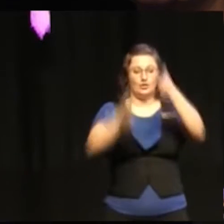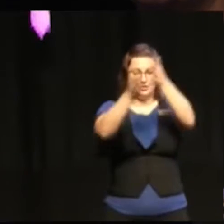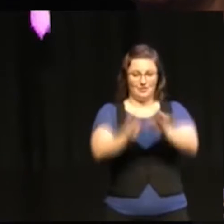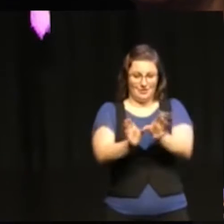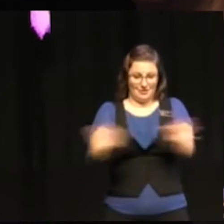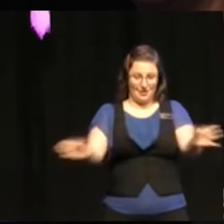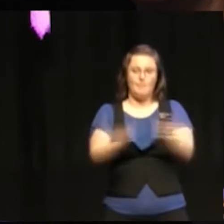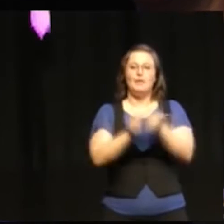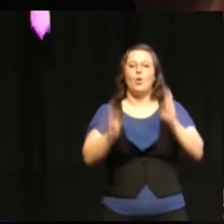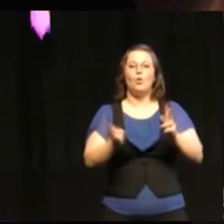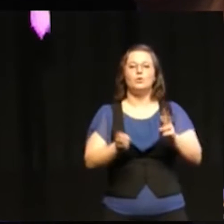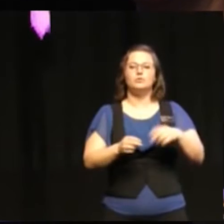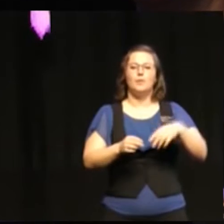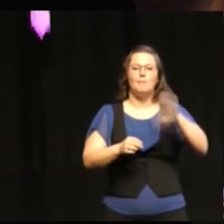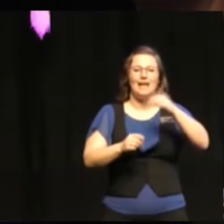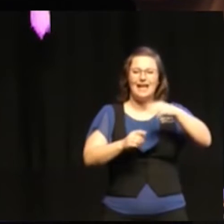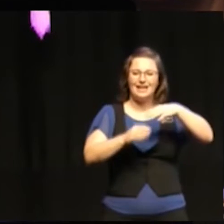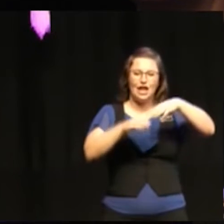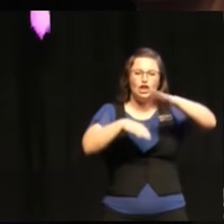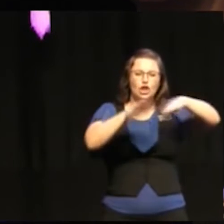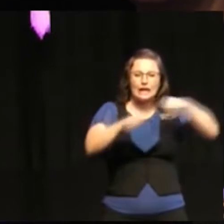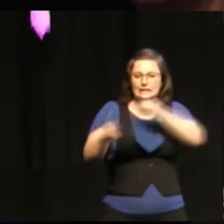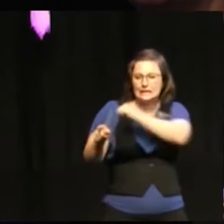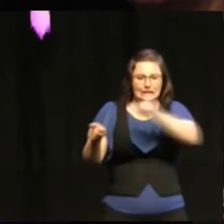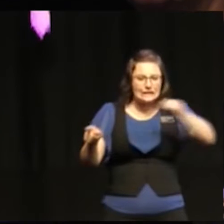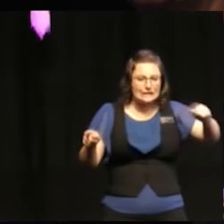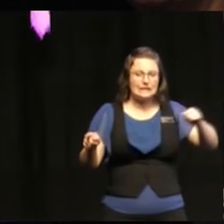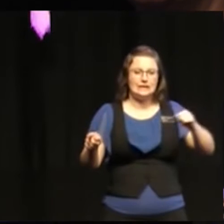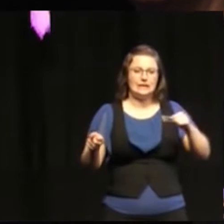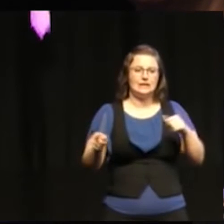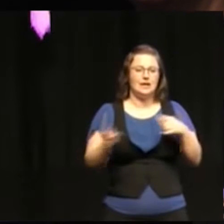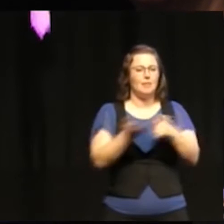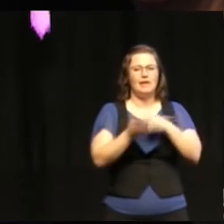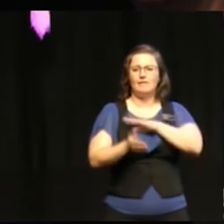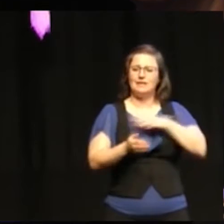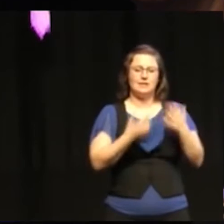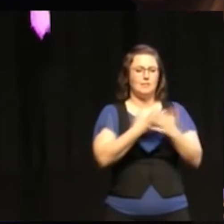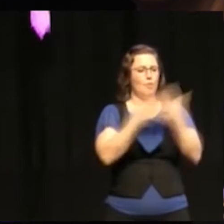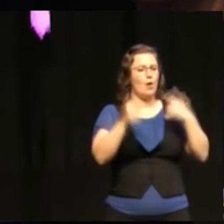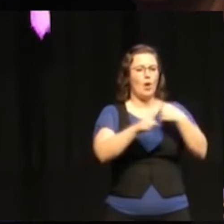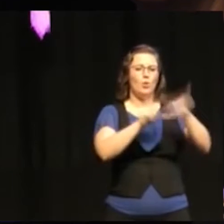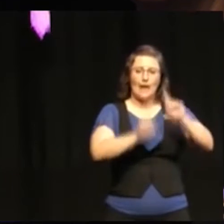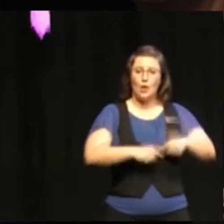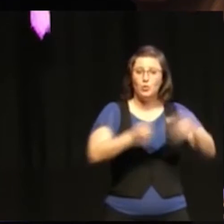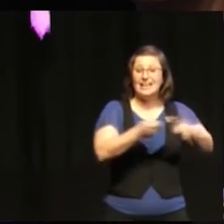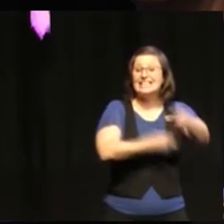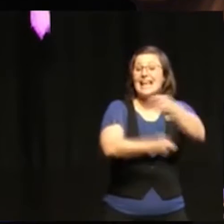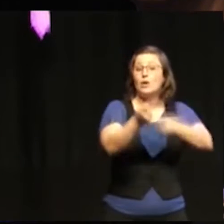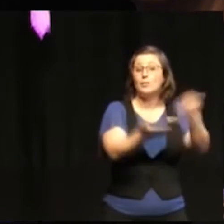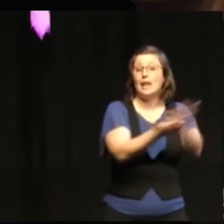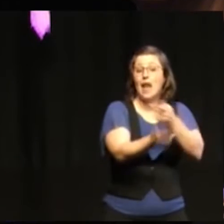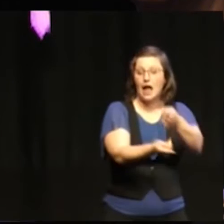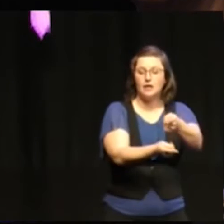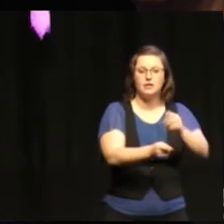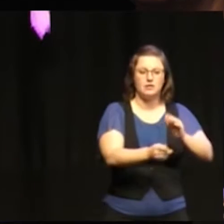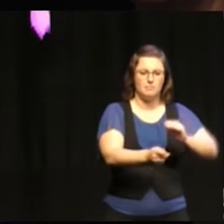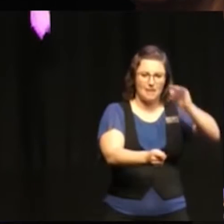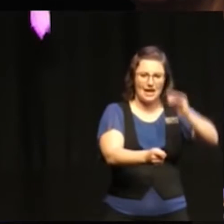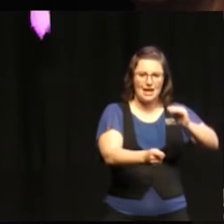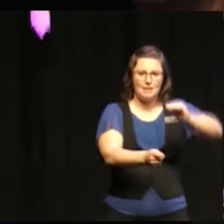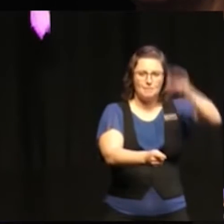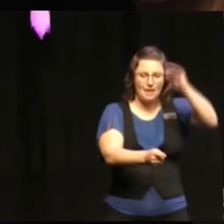det är ganska viktigt att börja nyansera det där. Det är många utvecklingsekonomier som börjar få allt större